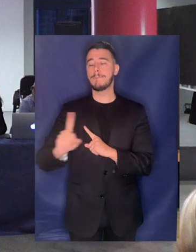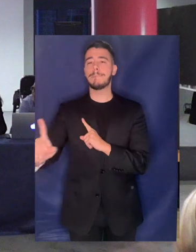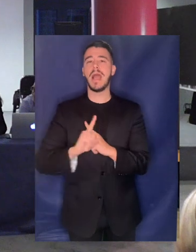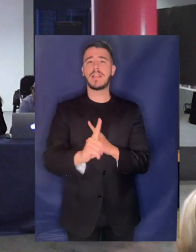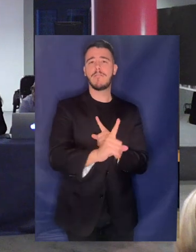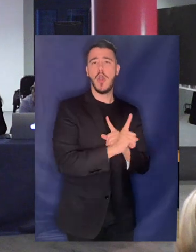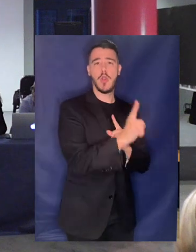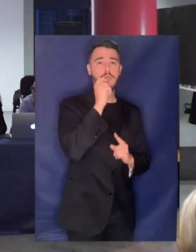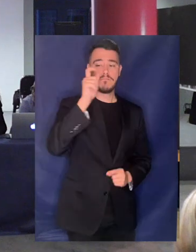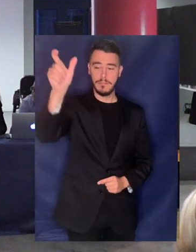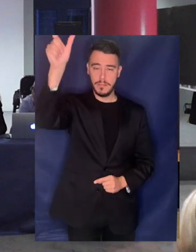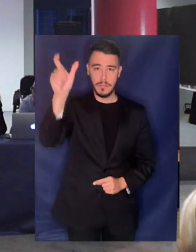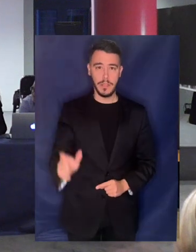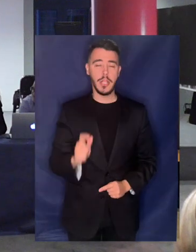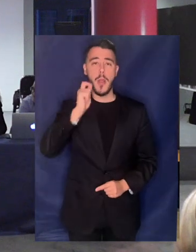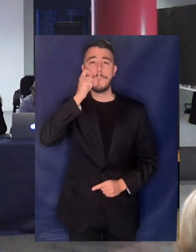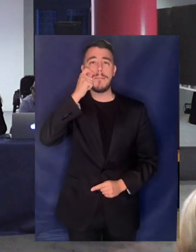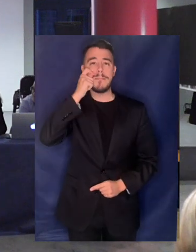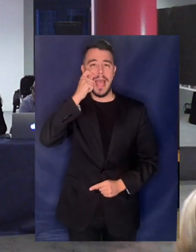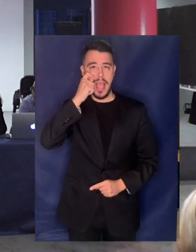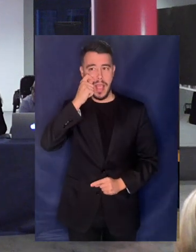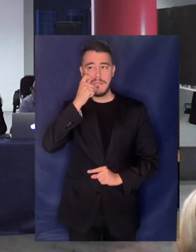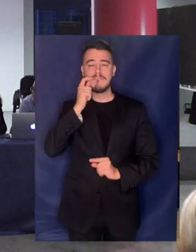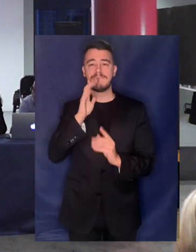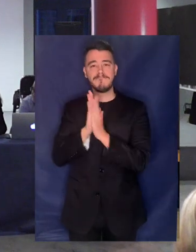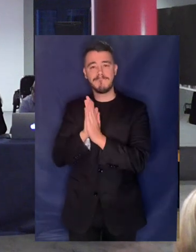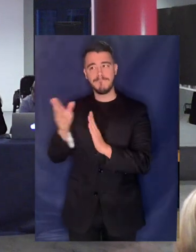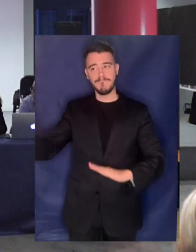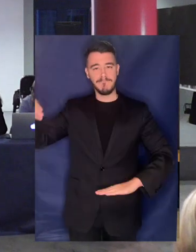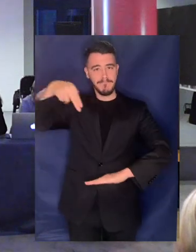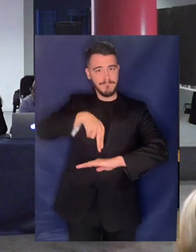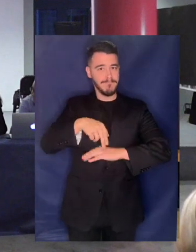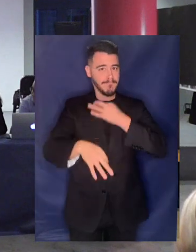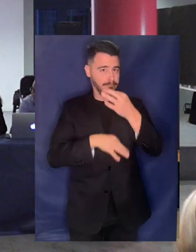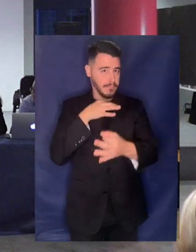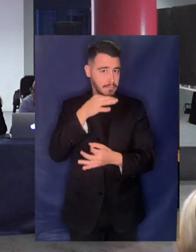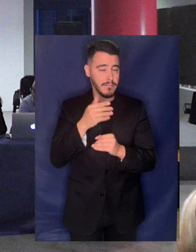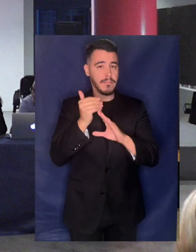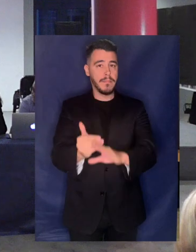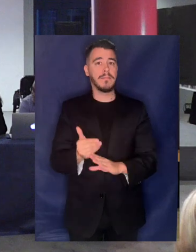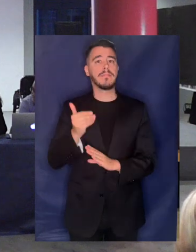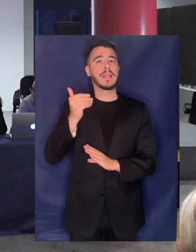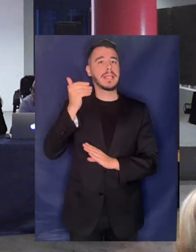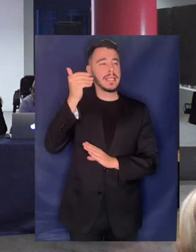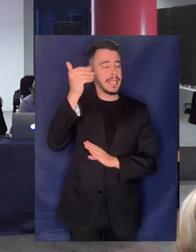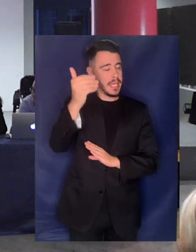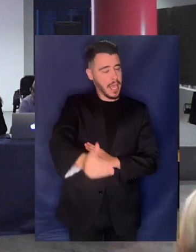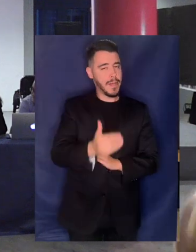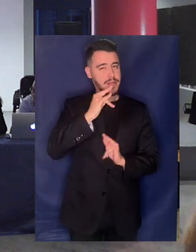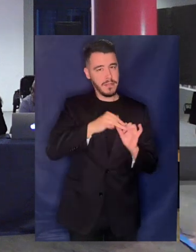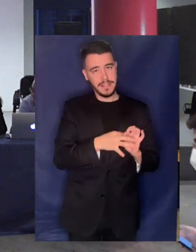του ΣΥΡΙΖΑ τον Νίκο Παπά για ένα σύντομο χαιρετισμό και αμέσως μετά το αναπληρωτήσει